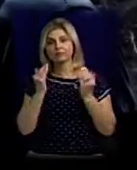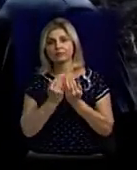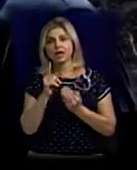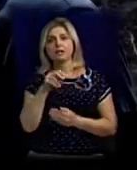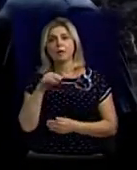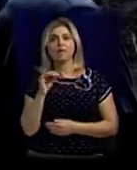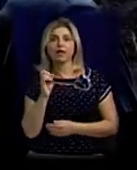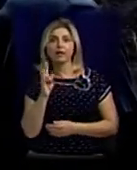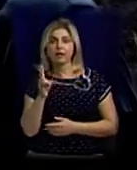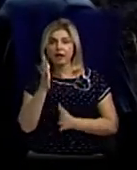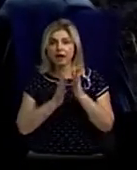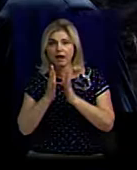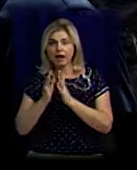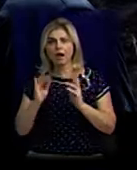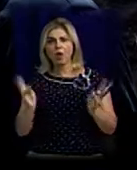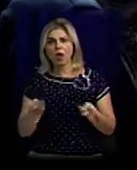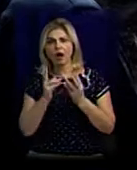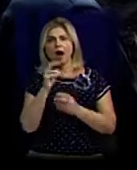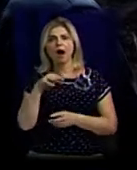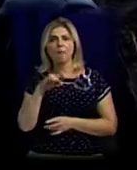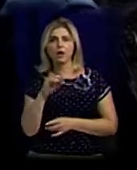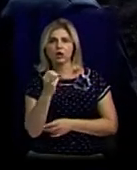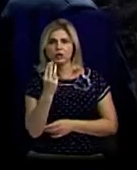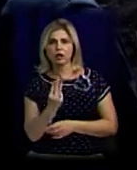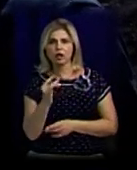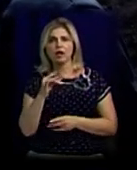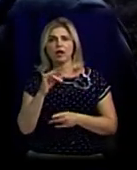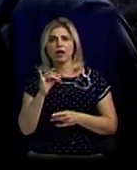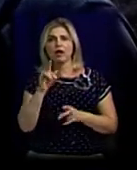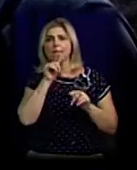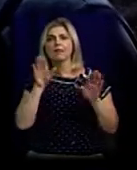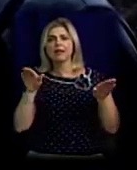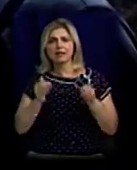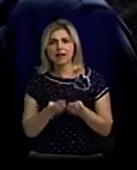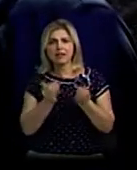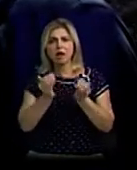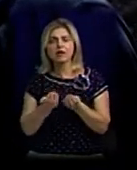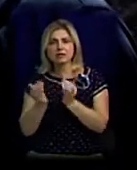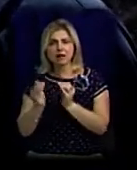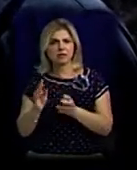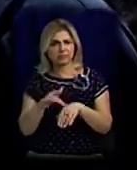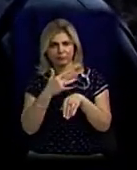згоріло камер, згоріли птиці, що гніздяться, згоріло